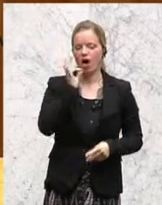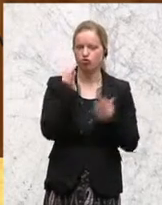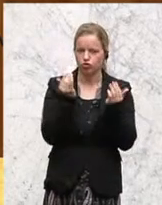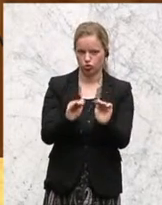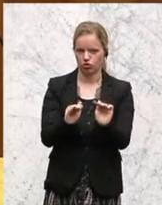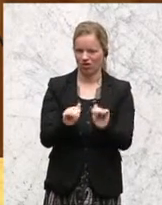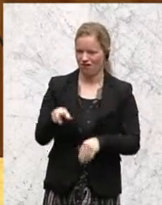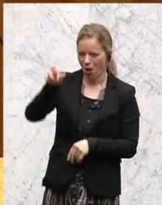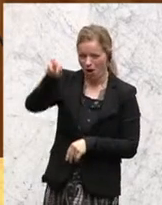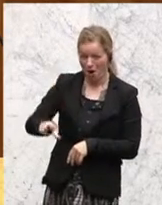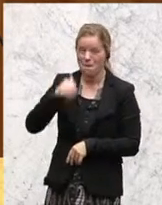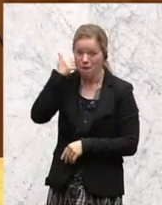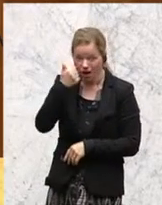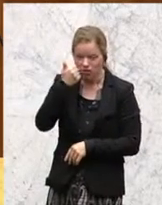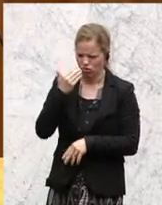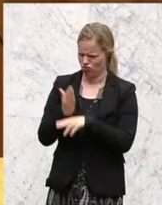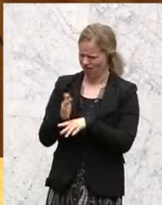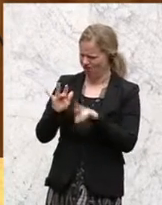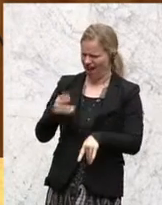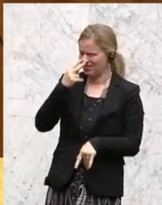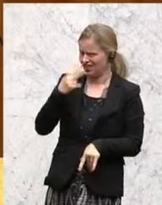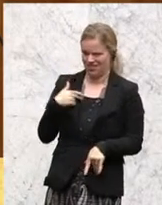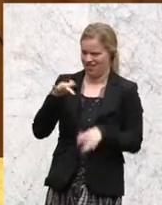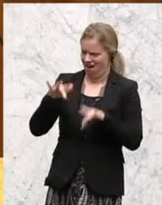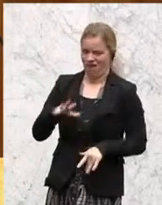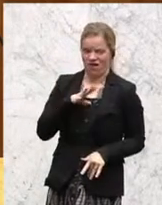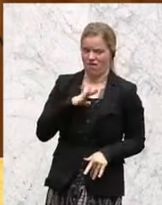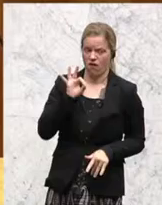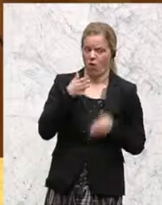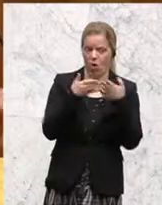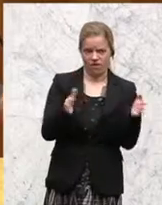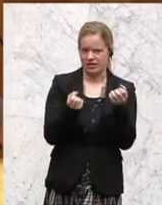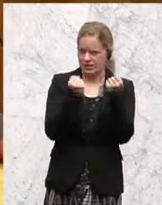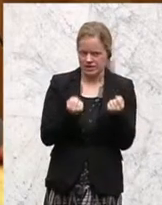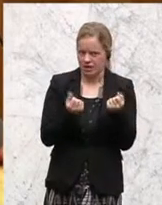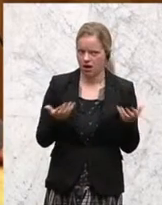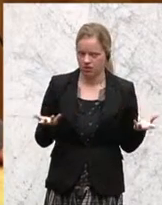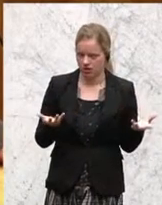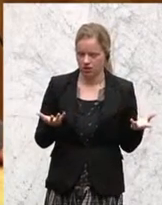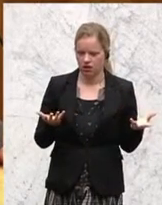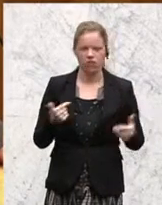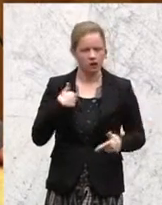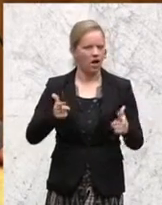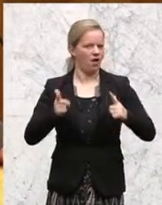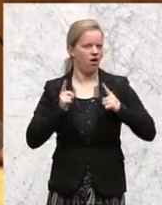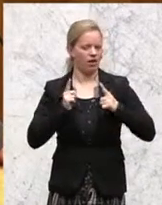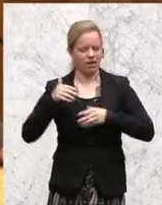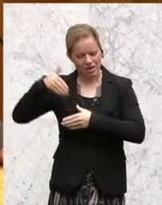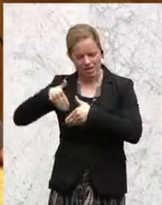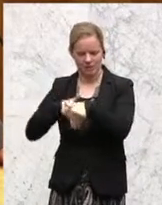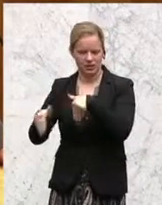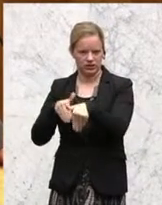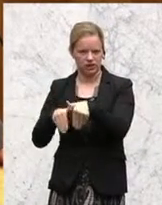jemandem, der offensichtlich eine Gefahr für die öffentliche Sicherheit war. Und dann erwarte ich mir vom Innen- und vom Justizminister,